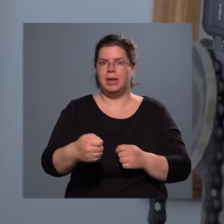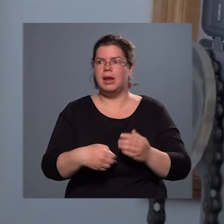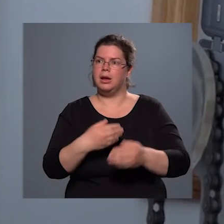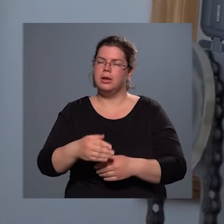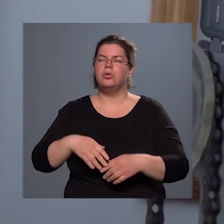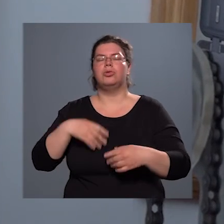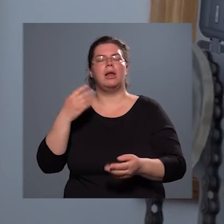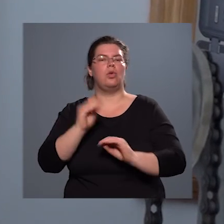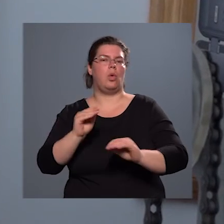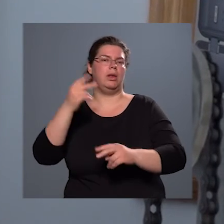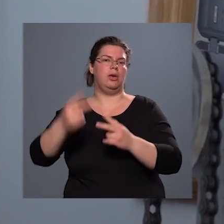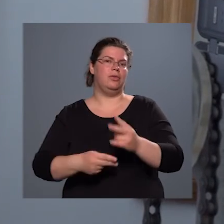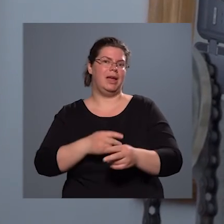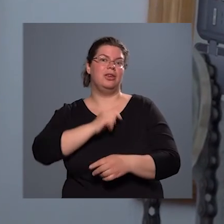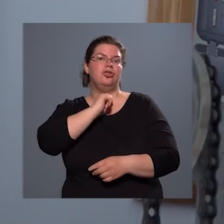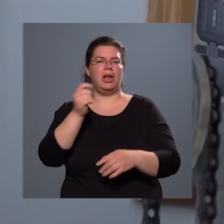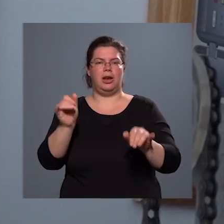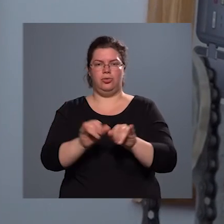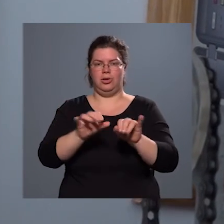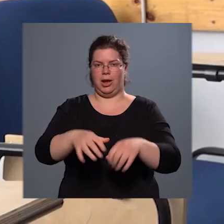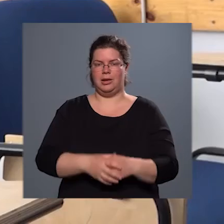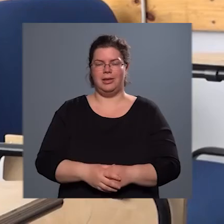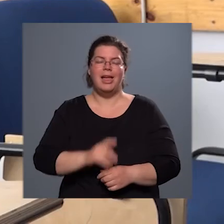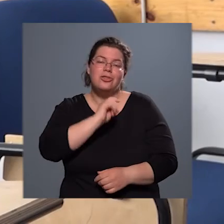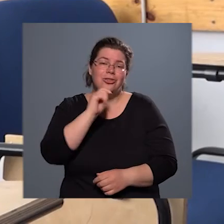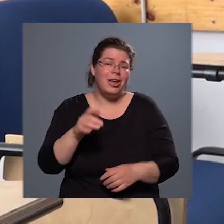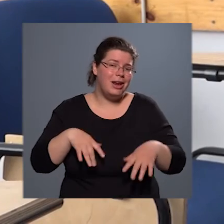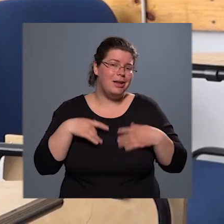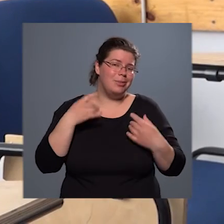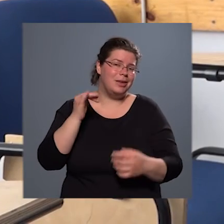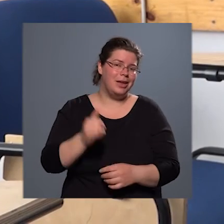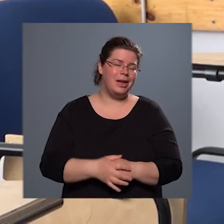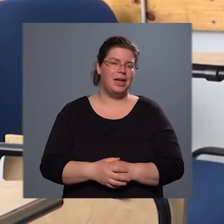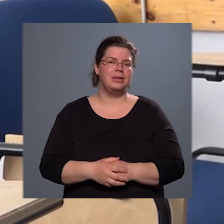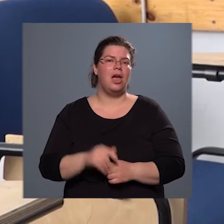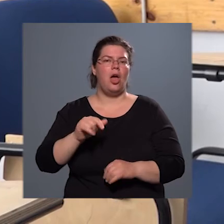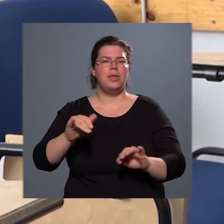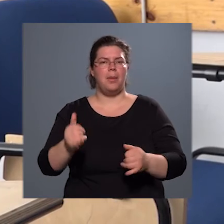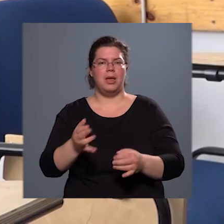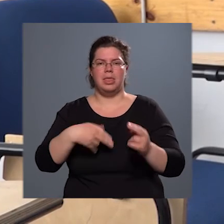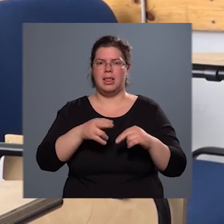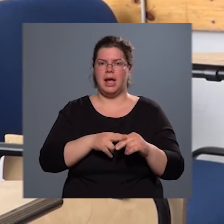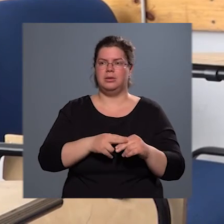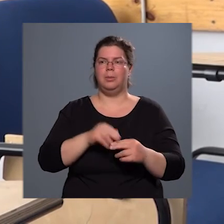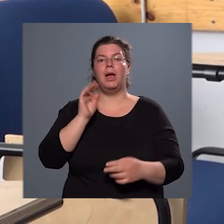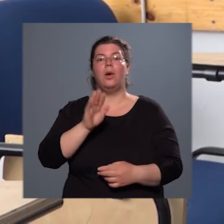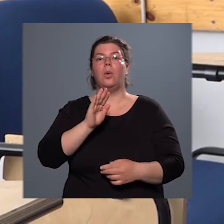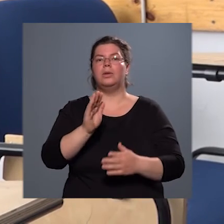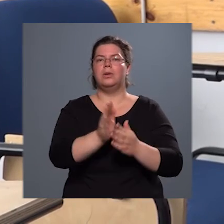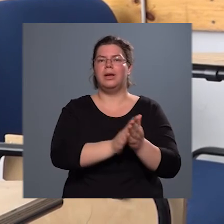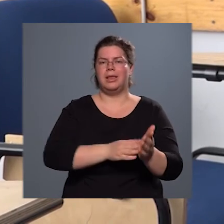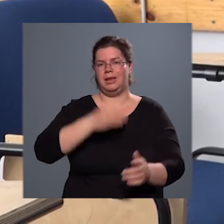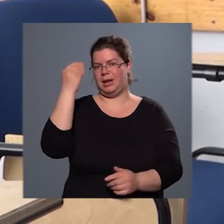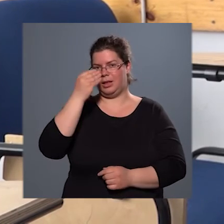biztosan sikeres vizsgát tesz. Hát ez sikerélmény, igen. Az a baj, legtöbben otthon kezdenek el